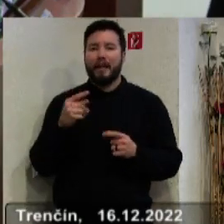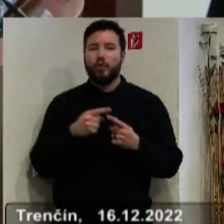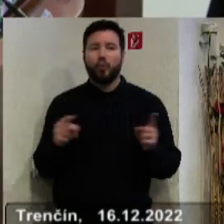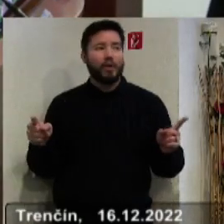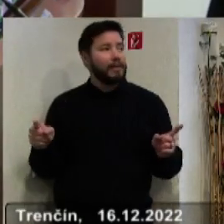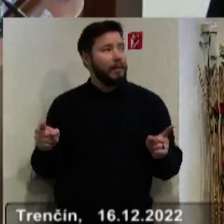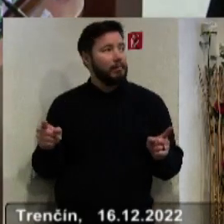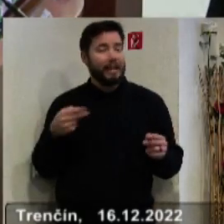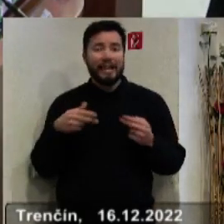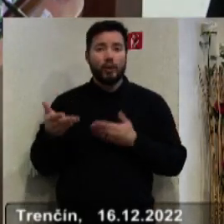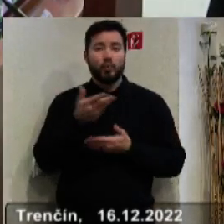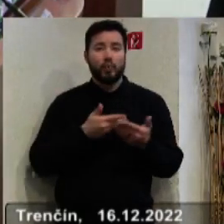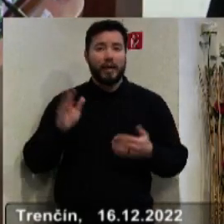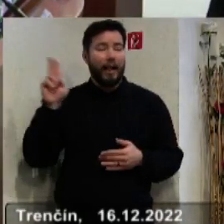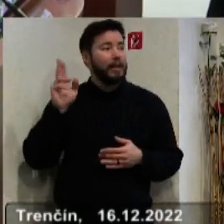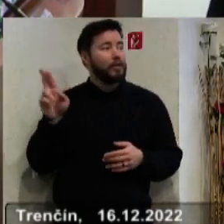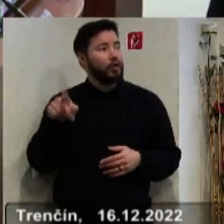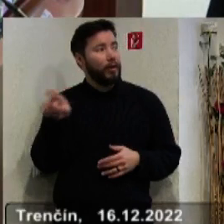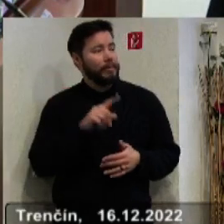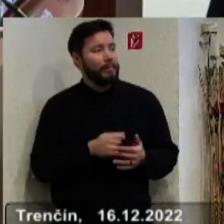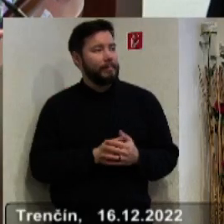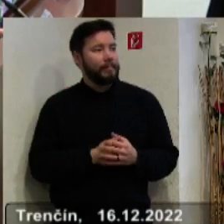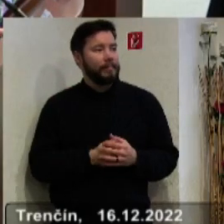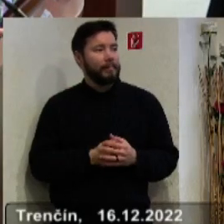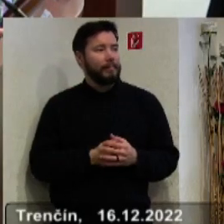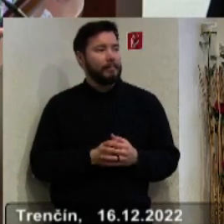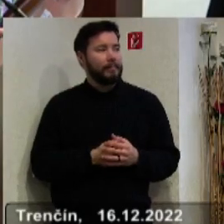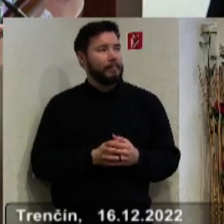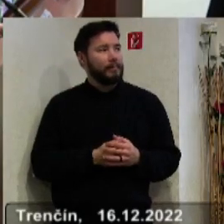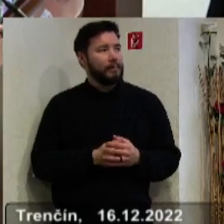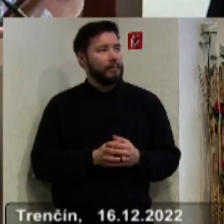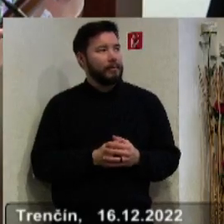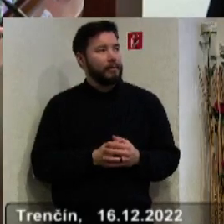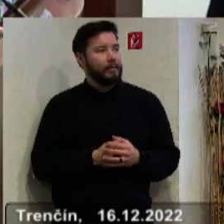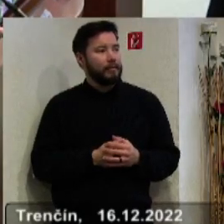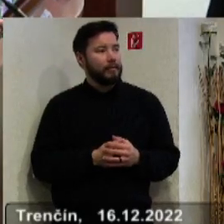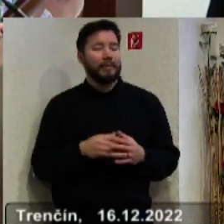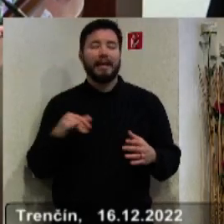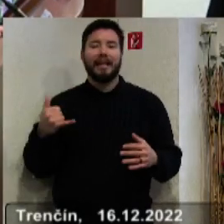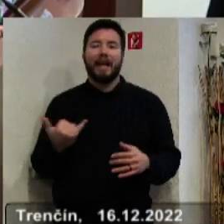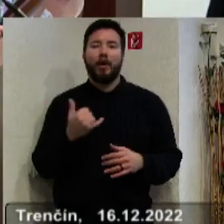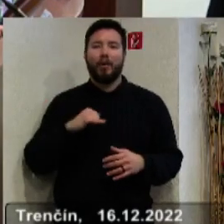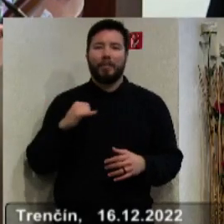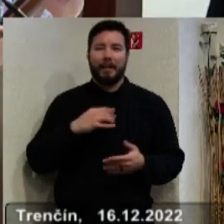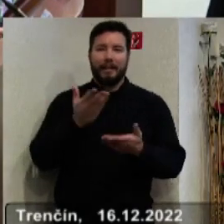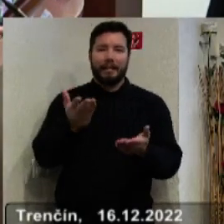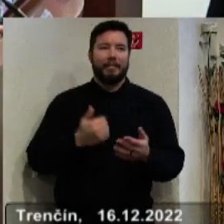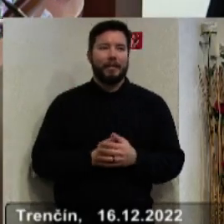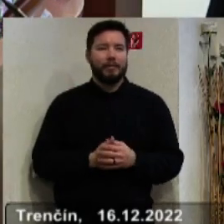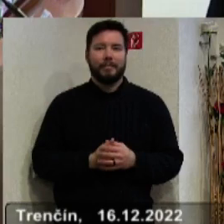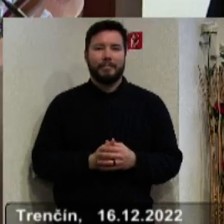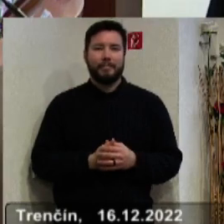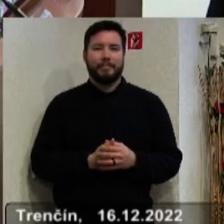to sa hlasí do diskusie nejakými návrhmi. Janko Bielík, nech sa páči.